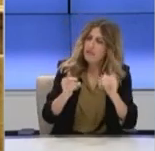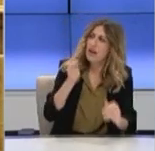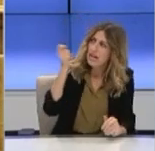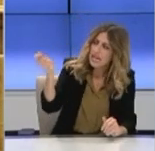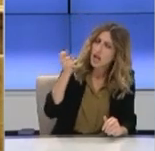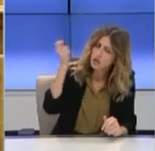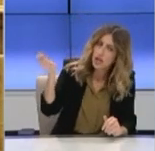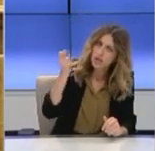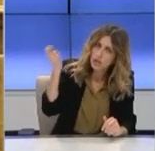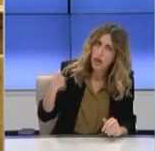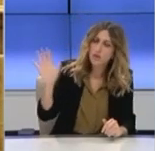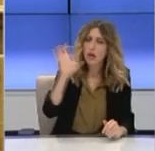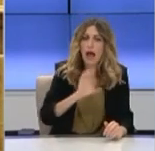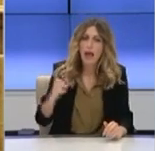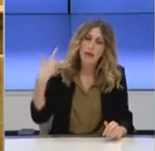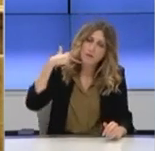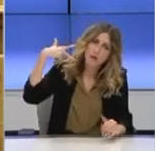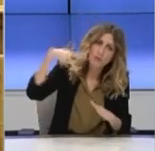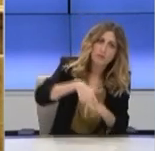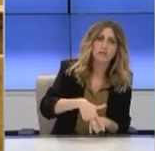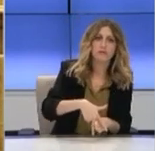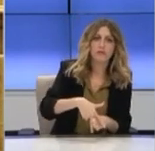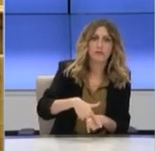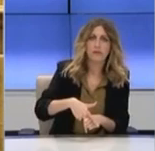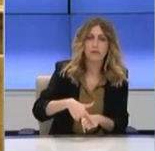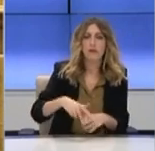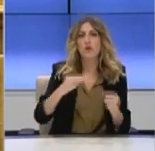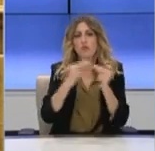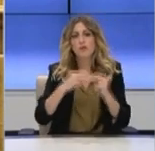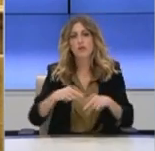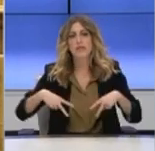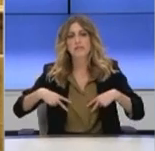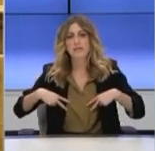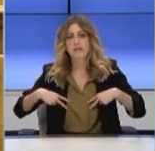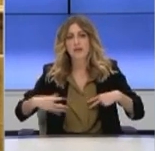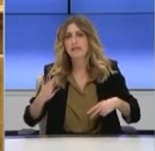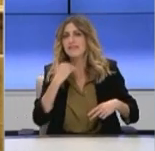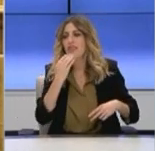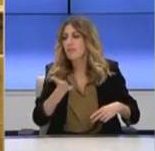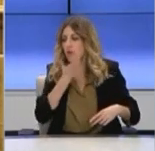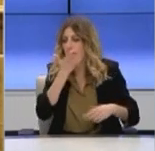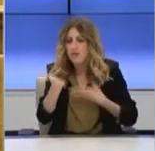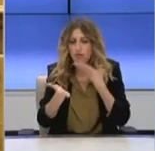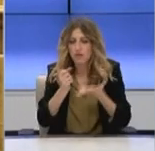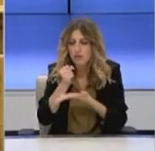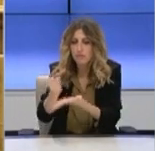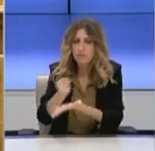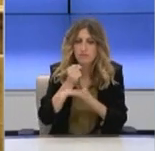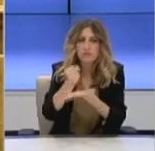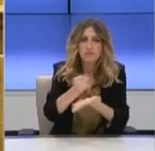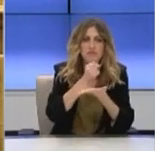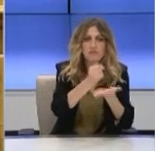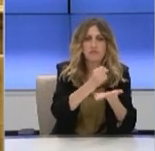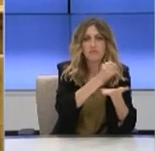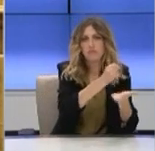οικονομίας και υπό όρους που δεν σας επιτρέπουν καν να ξεδέψετε δεκαδεκάρες στο εθνικό σύστημα της υγείας. Και σε εσάς πάλι δεν σας επέτρεπαν.